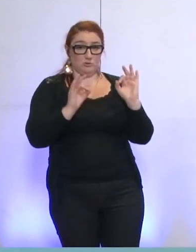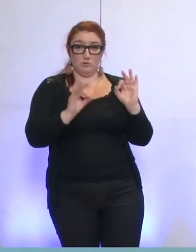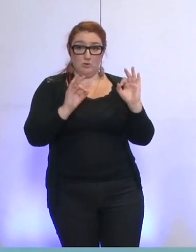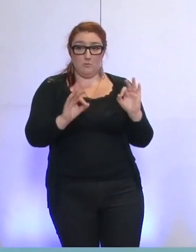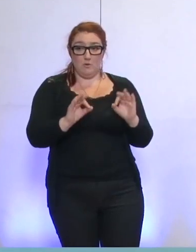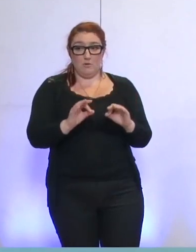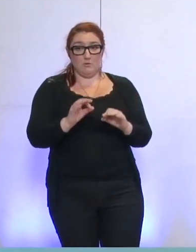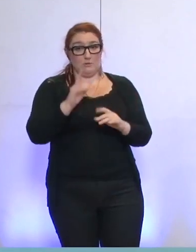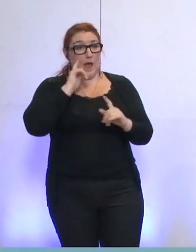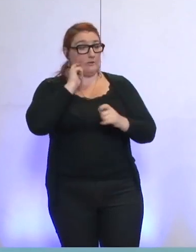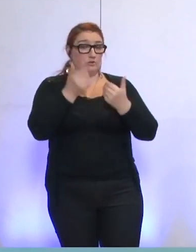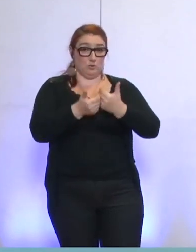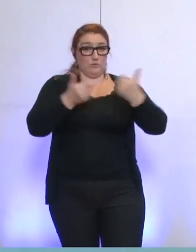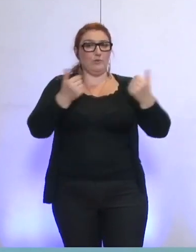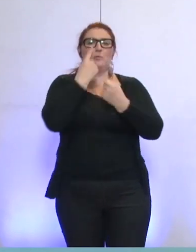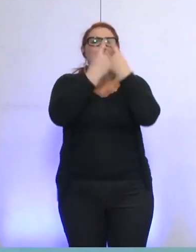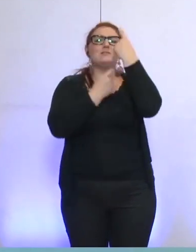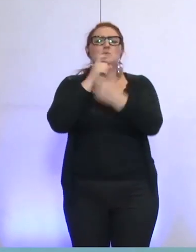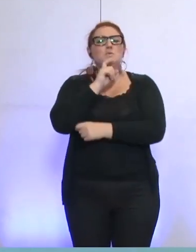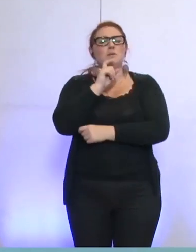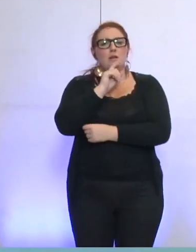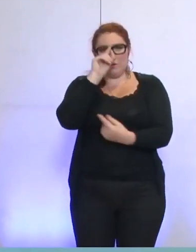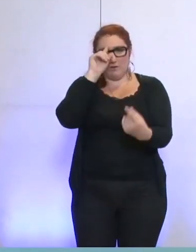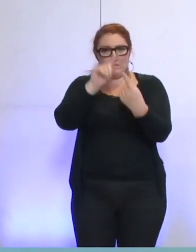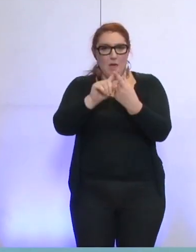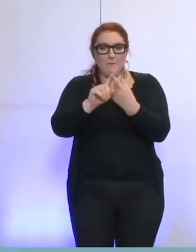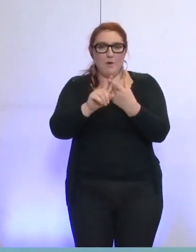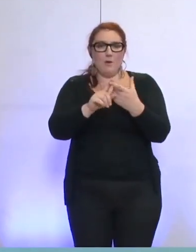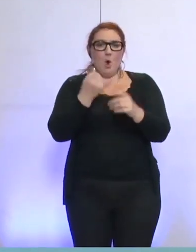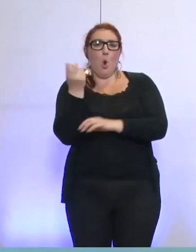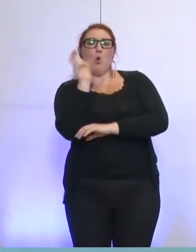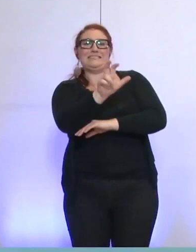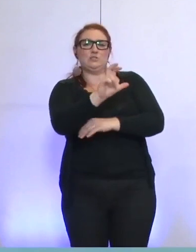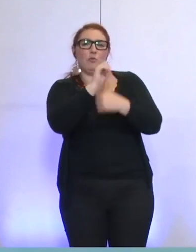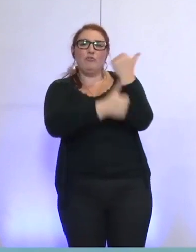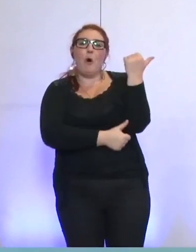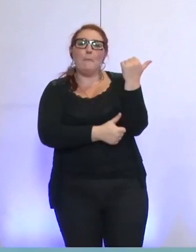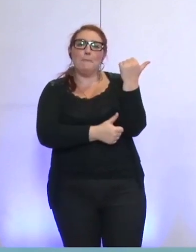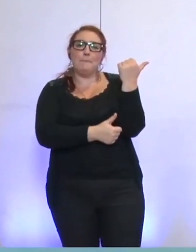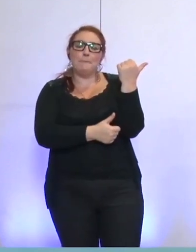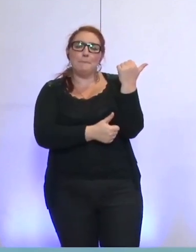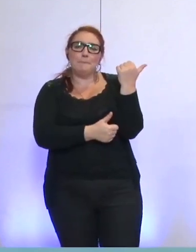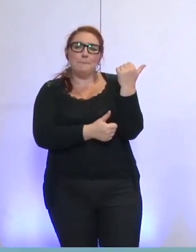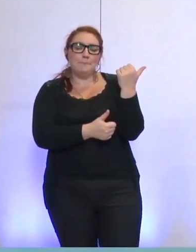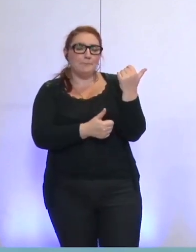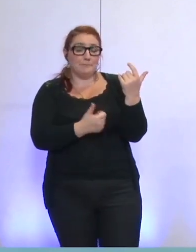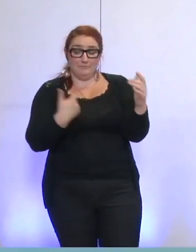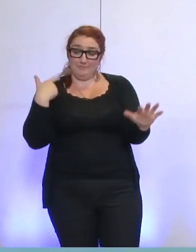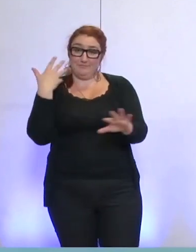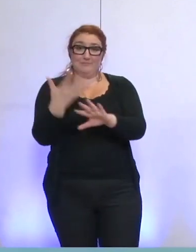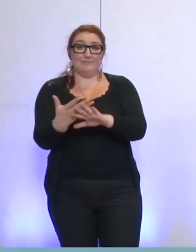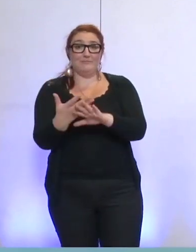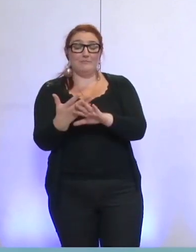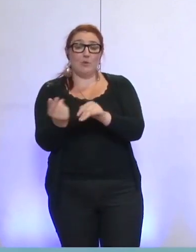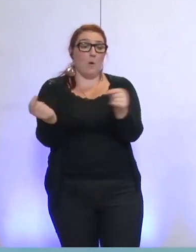et il nous faut bien distinguer dans les questions, il y avait une sur le mode de concession qui a été porté, et que